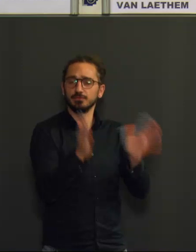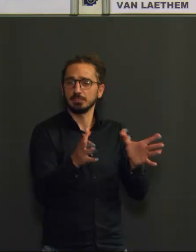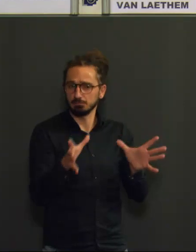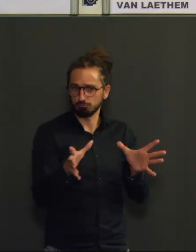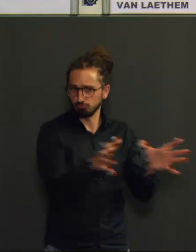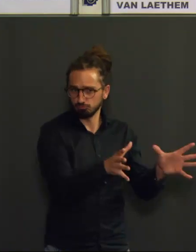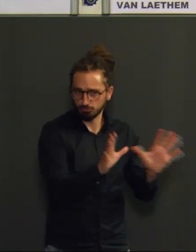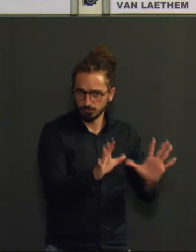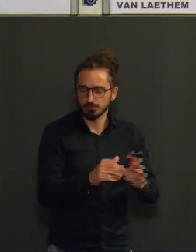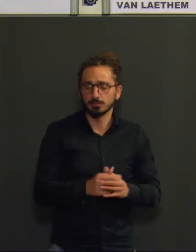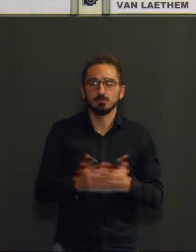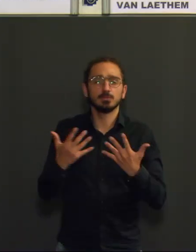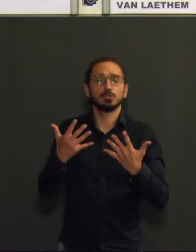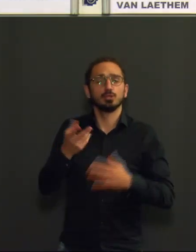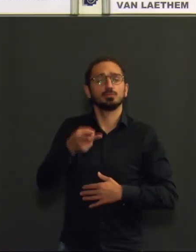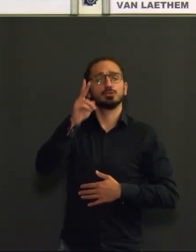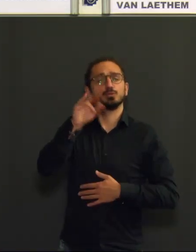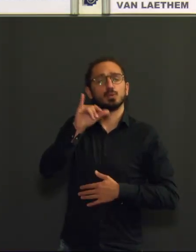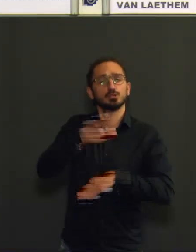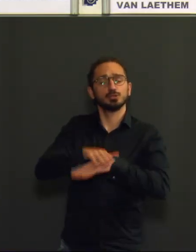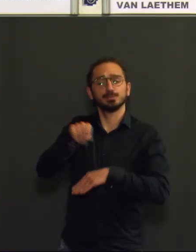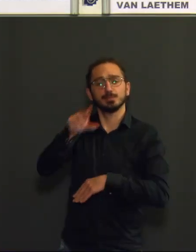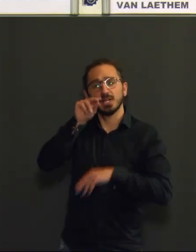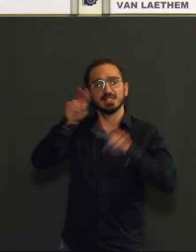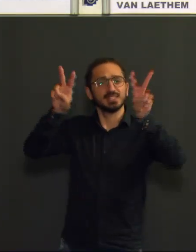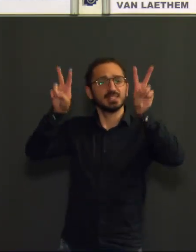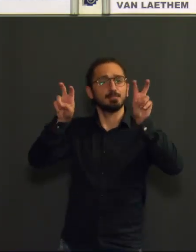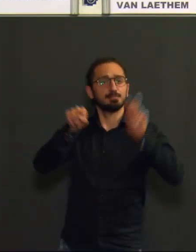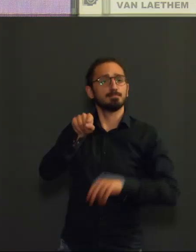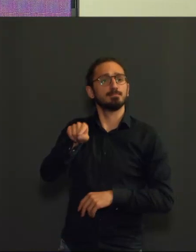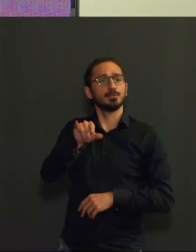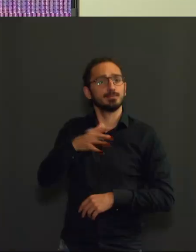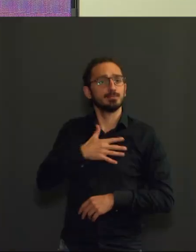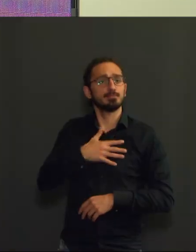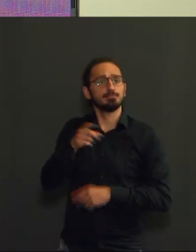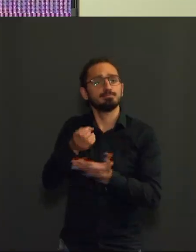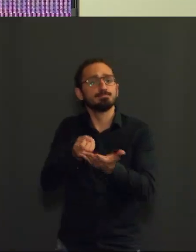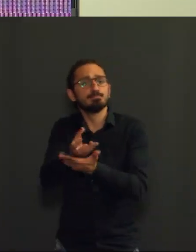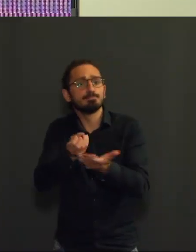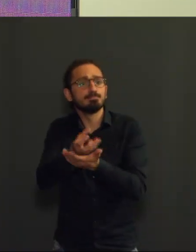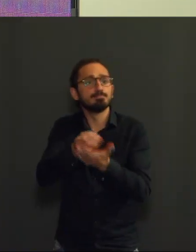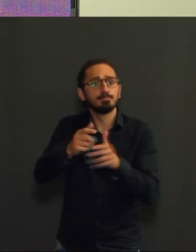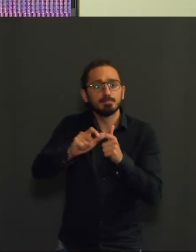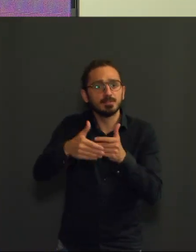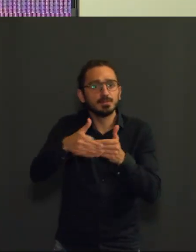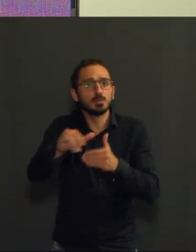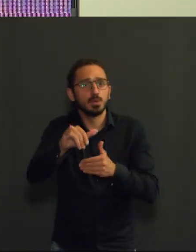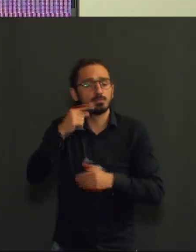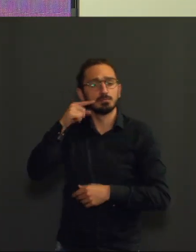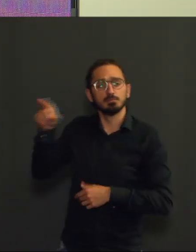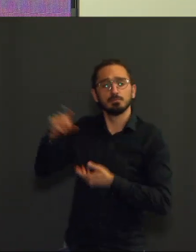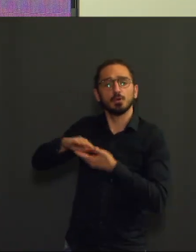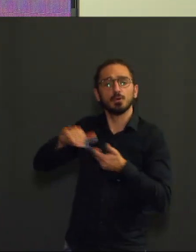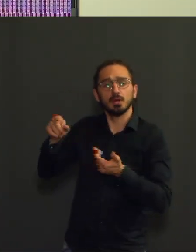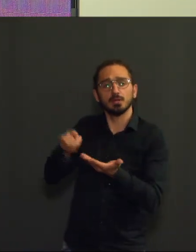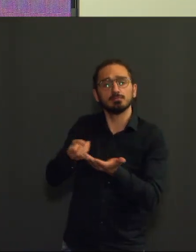longuement discuter après ça avec les personnes de la Task Force Vaccination, de l'état de la vaccination dans notre pays. Mais le pré-thème du jour,